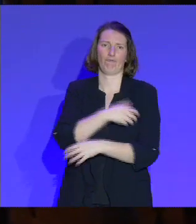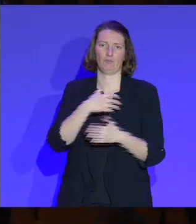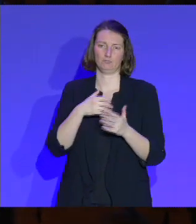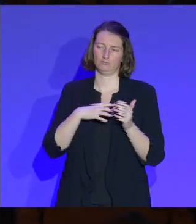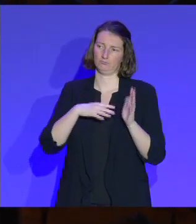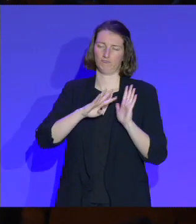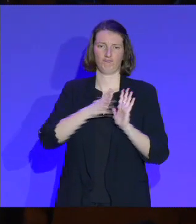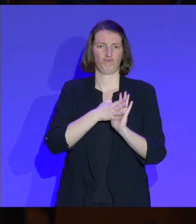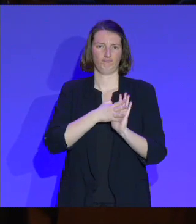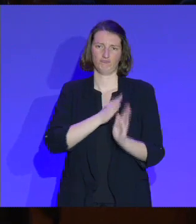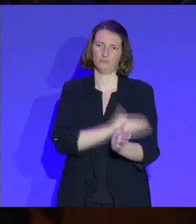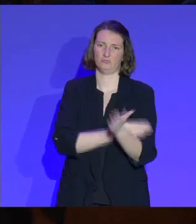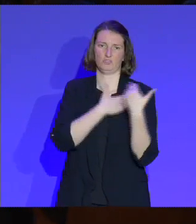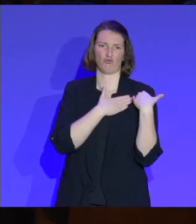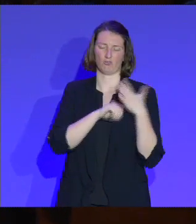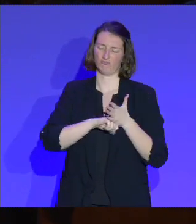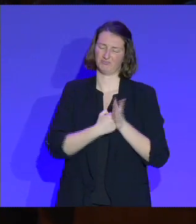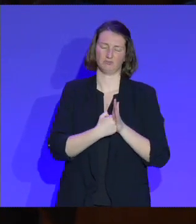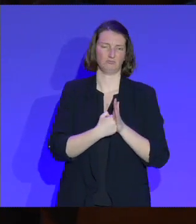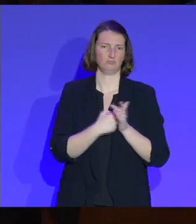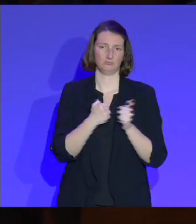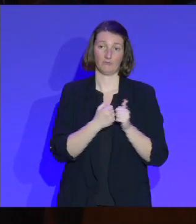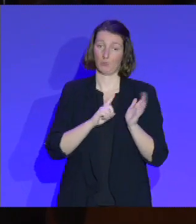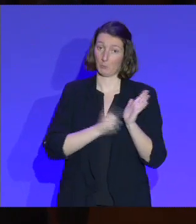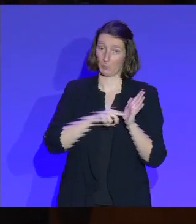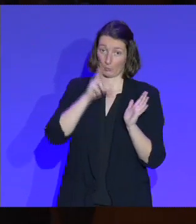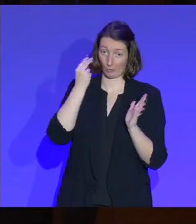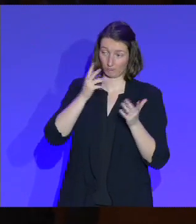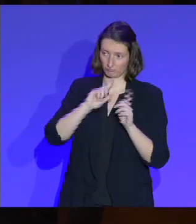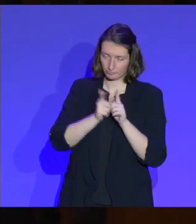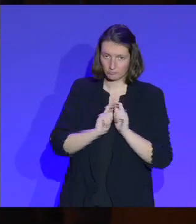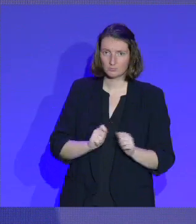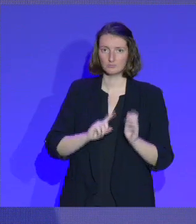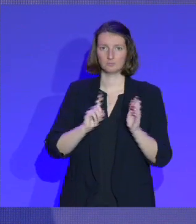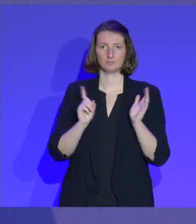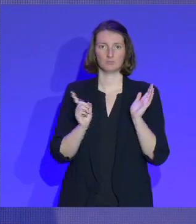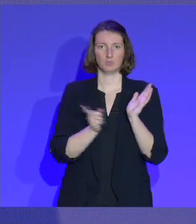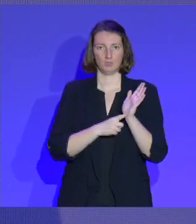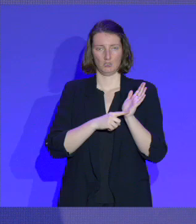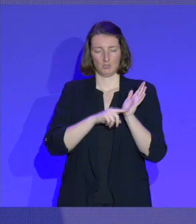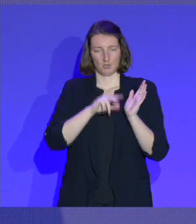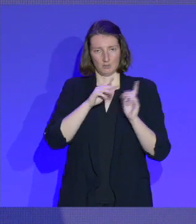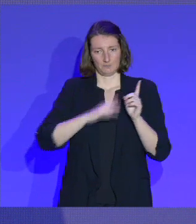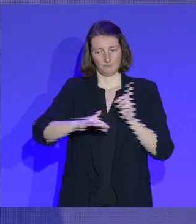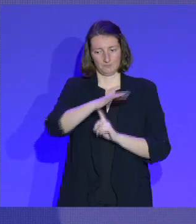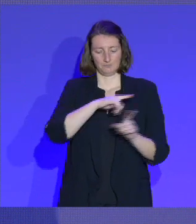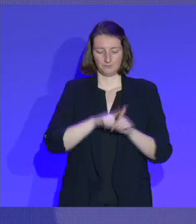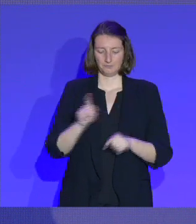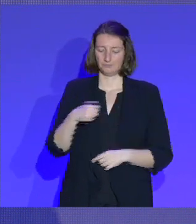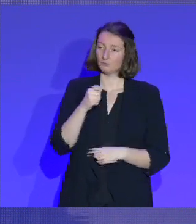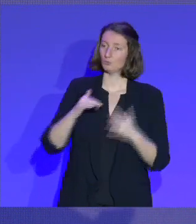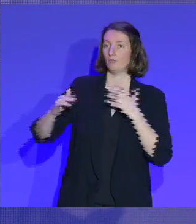charges extrêmement strict qui vont du respect des droits humains, sociaux et, évidemment, à la protection de l'environnement.